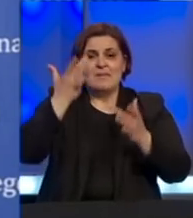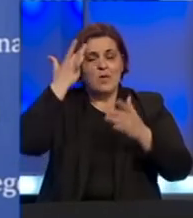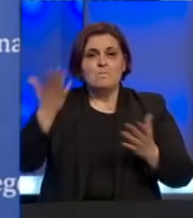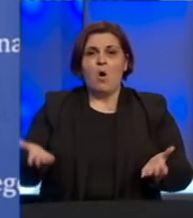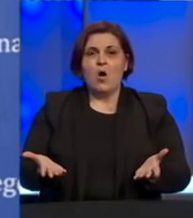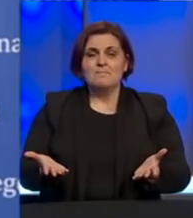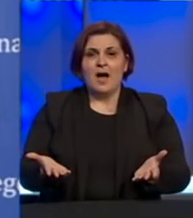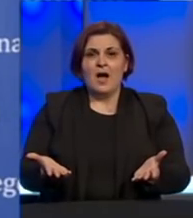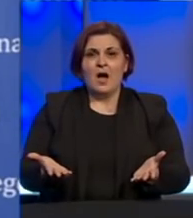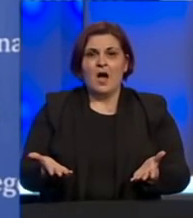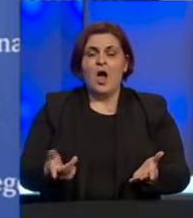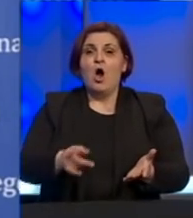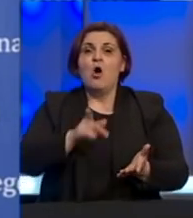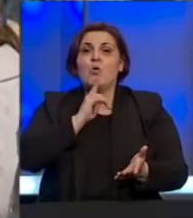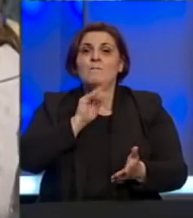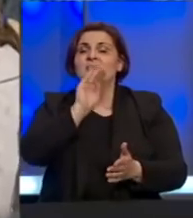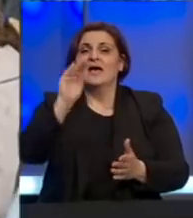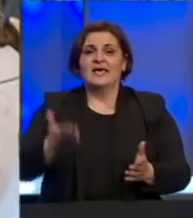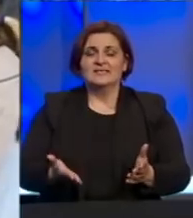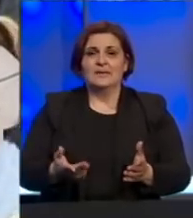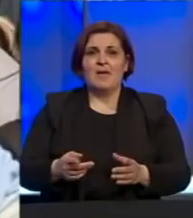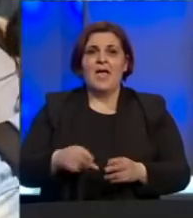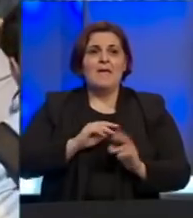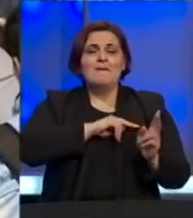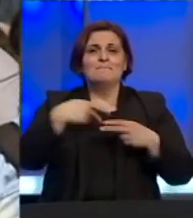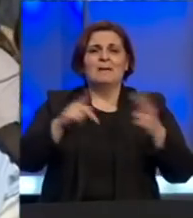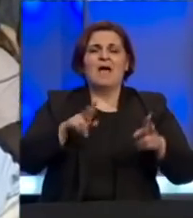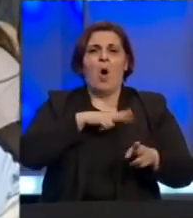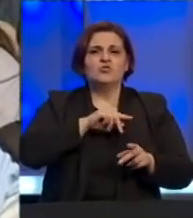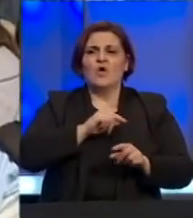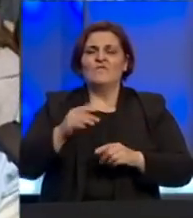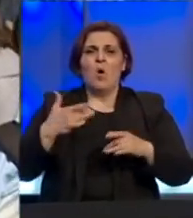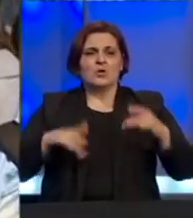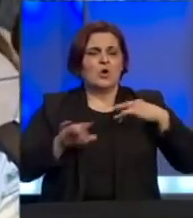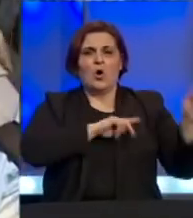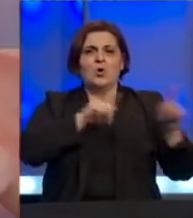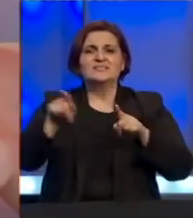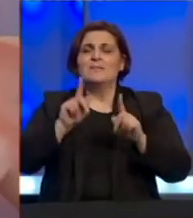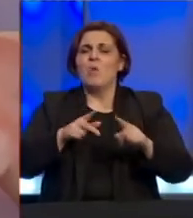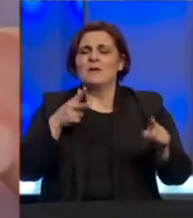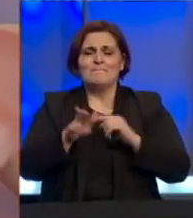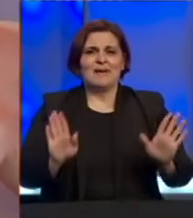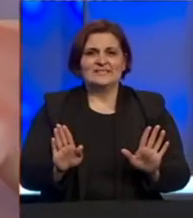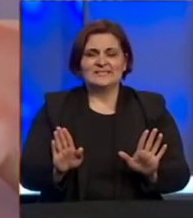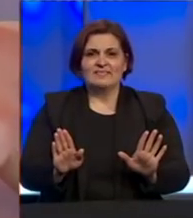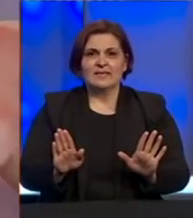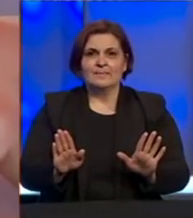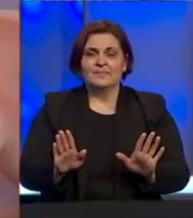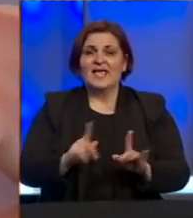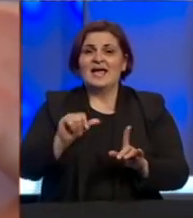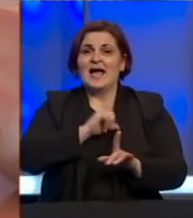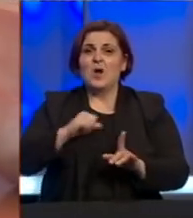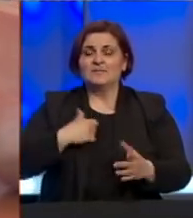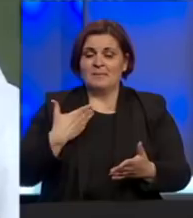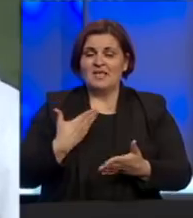kome da se javlja. Prebacivanje odgovornosti mora prestati, kaže ministar Radončić. Kako bi sam